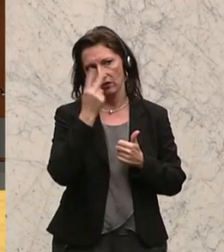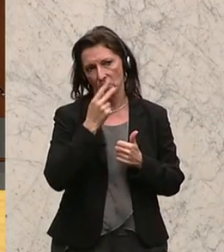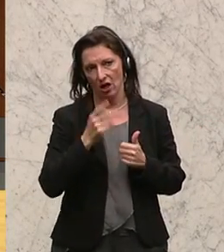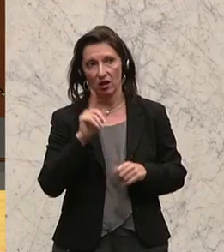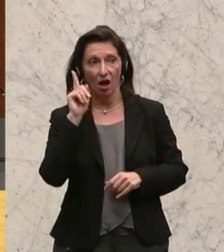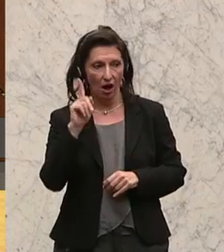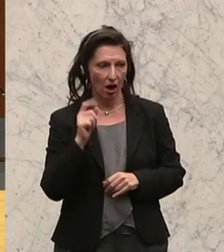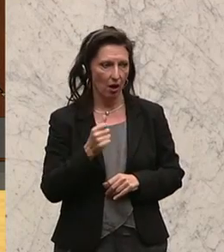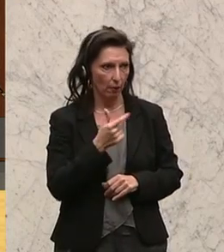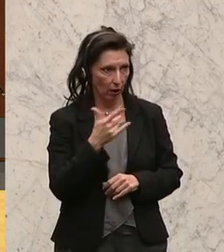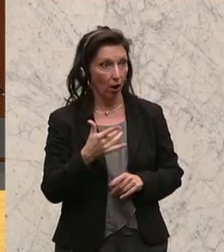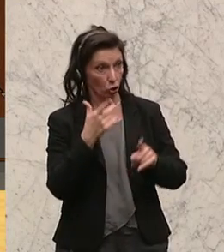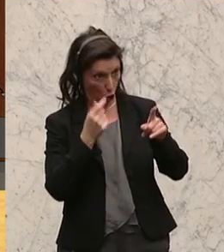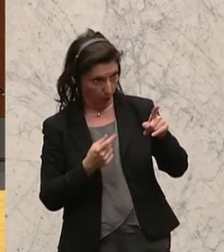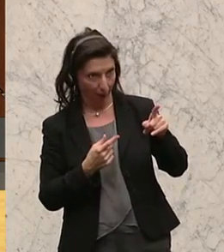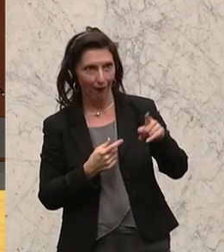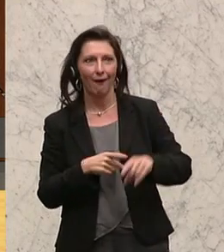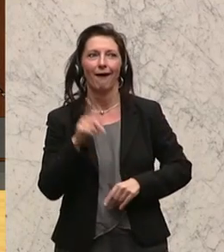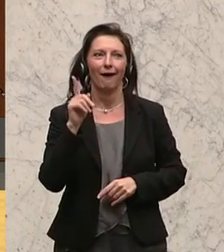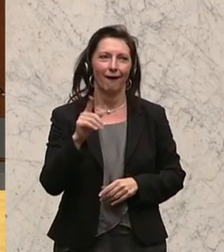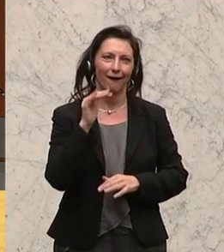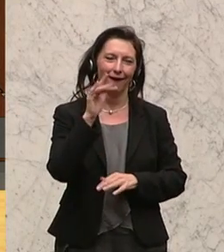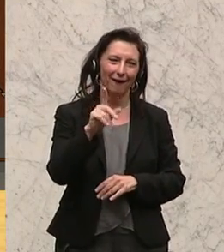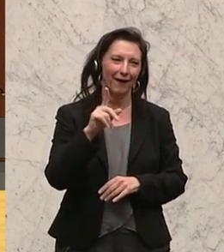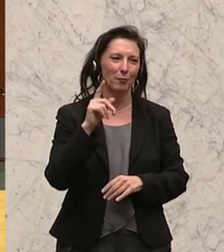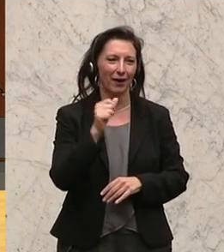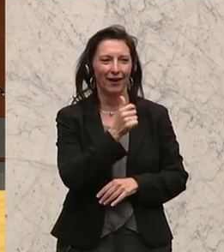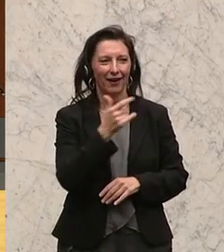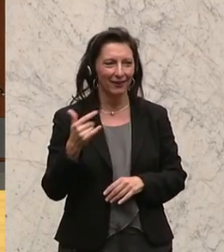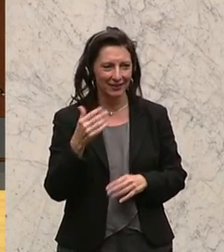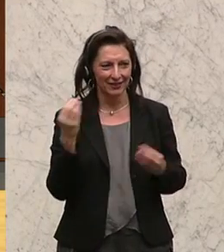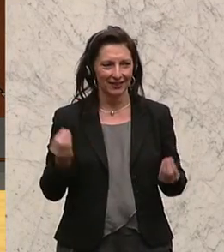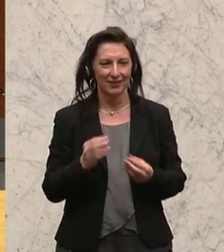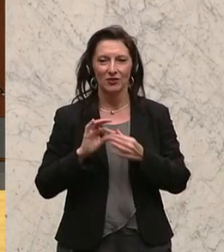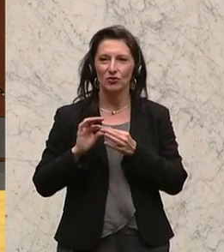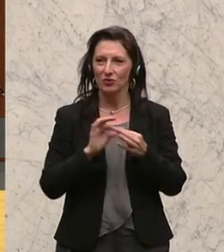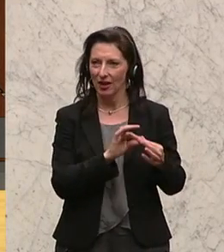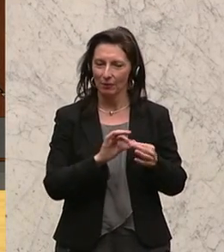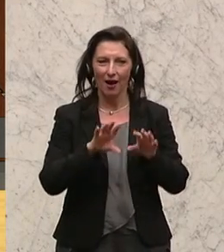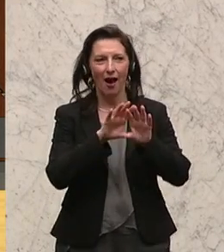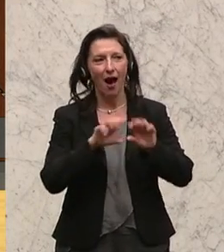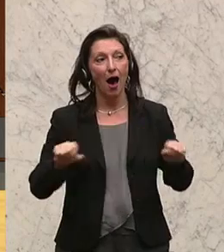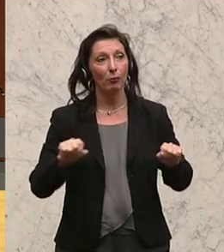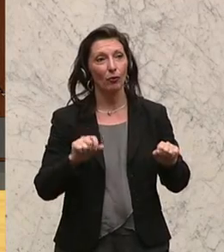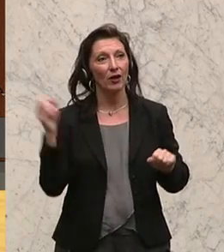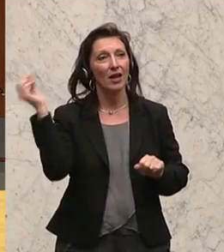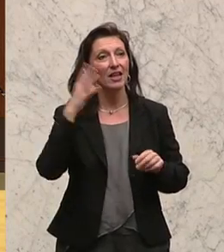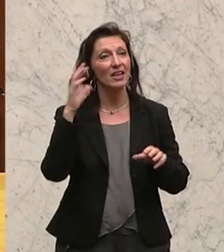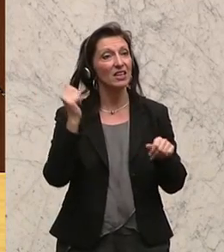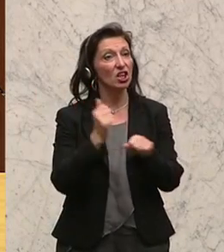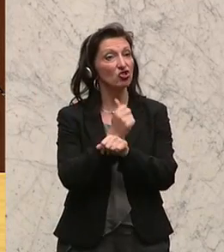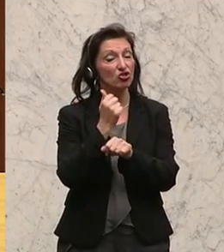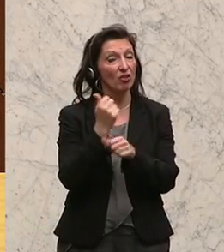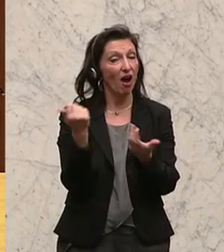einige Worte erlauben Sie mir auch zu den Änderungen der Abkommen mit Lichtenstein